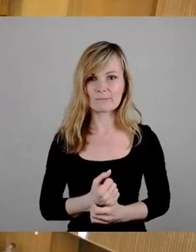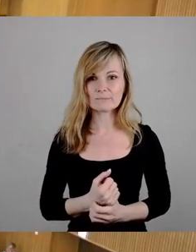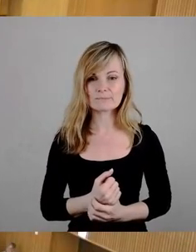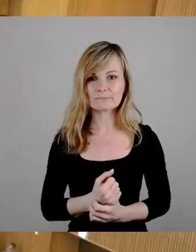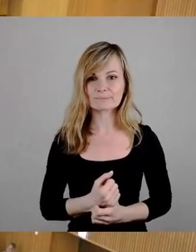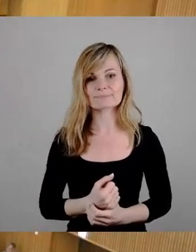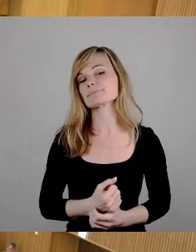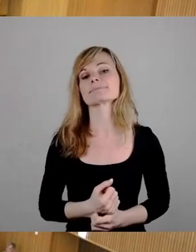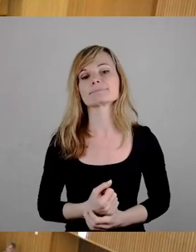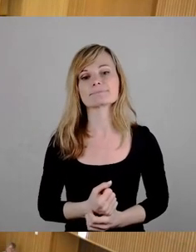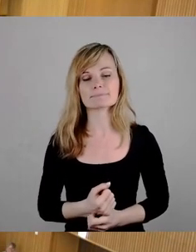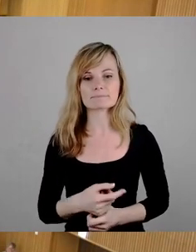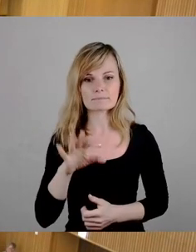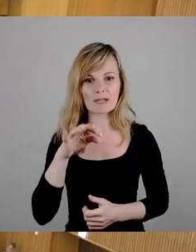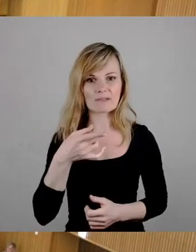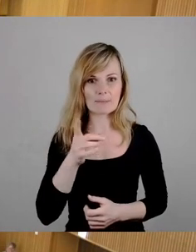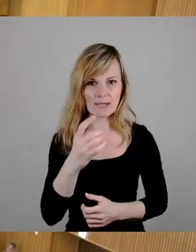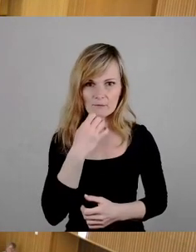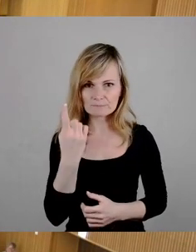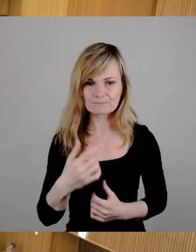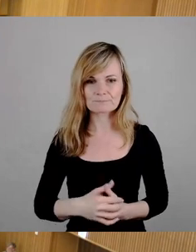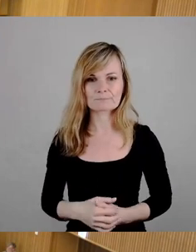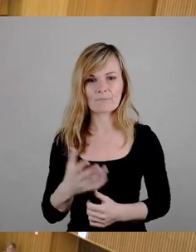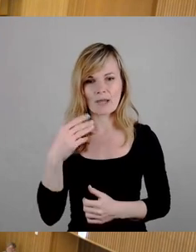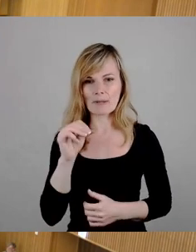FDP, Wort gewünscht, Herr Maloney, bitte.